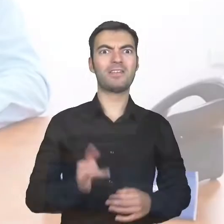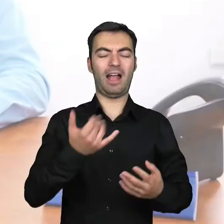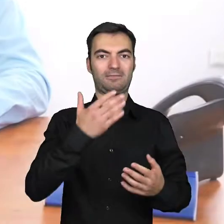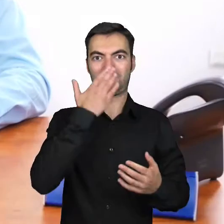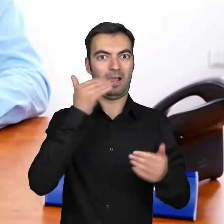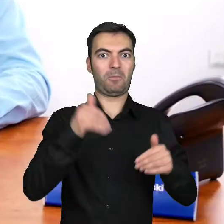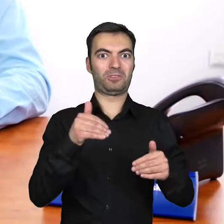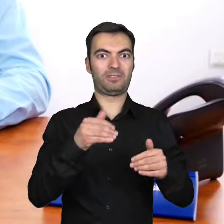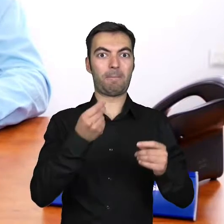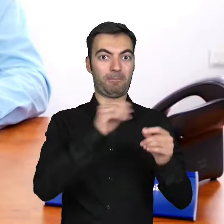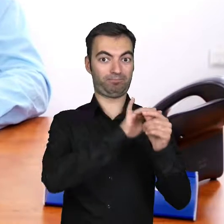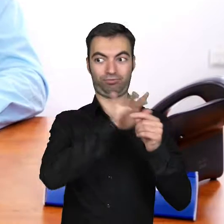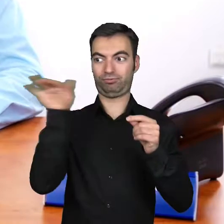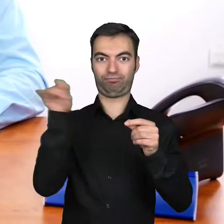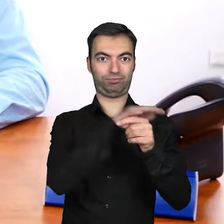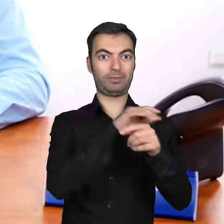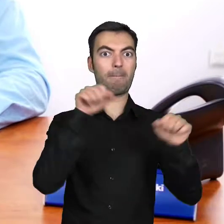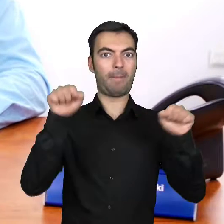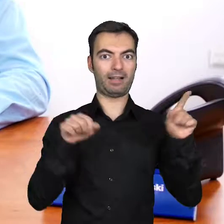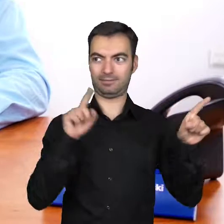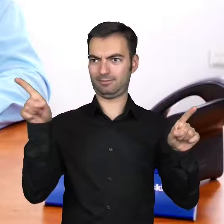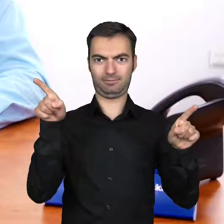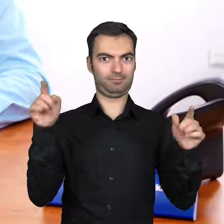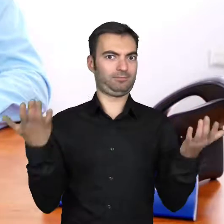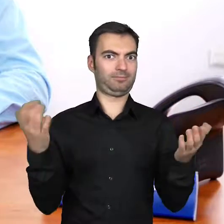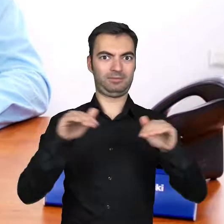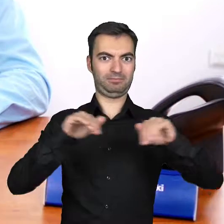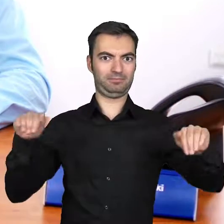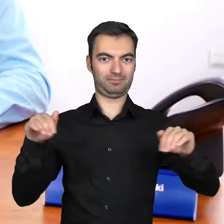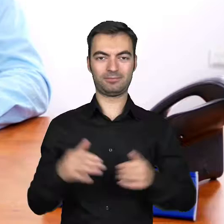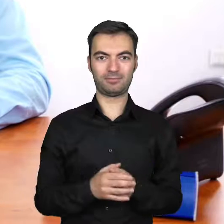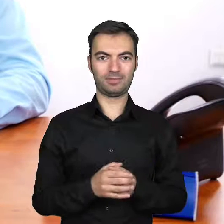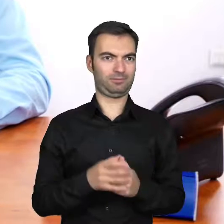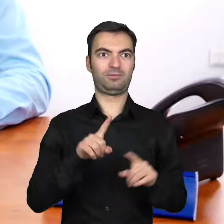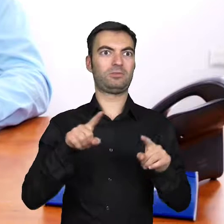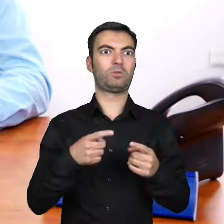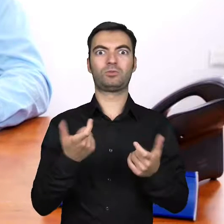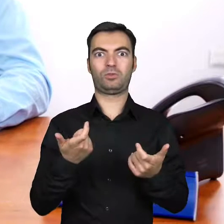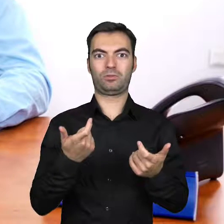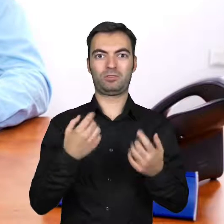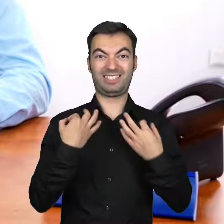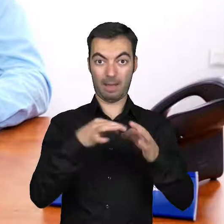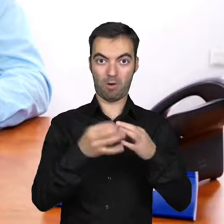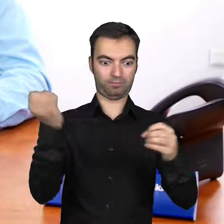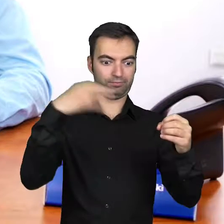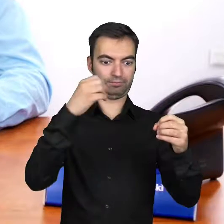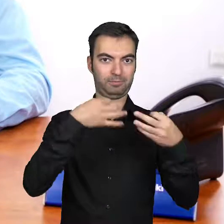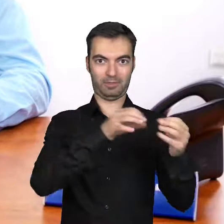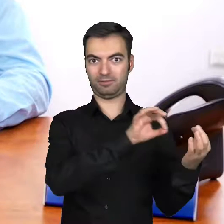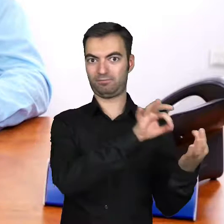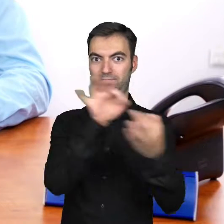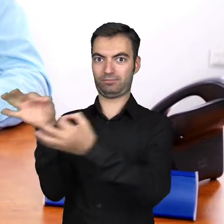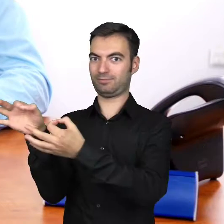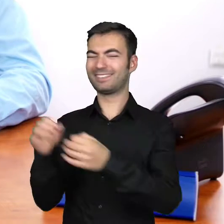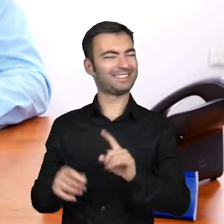Jak to możliwe, że można przelać pieniądze z jednego banku do drugiego? Czy wtedy opancerzone furgonetki wożą